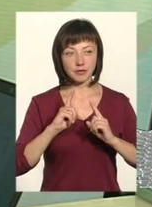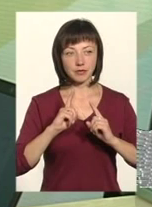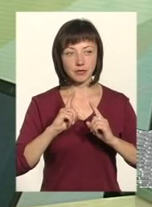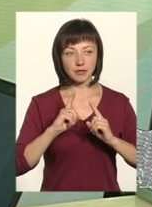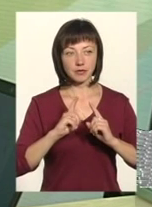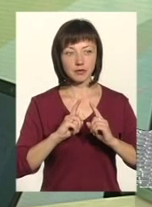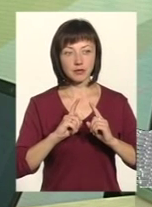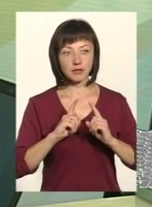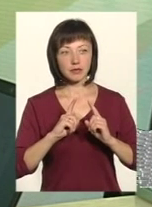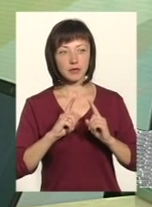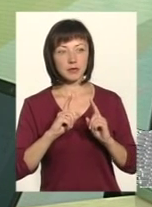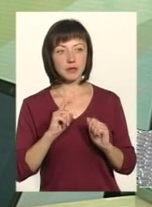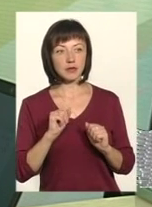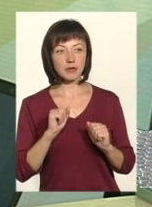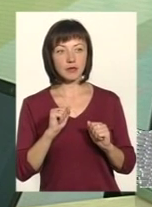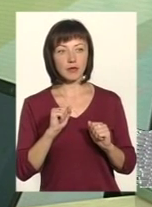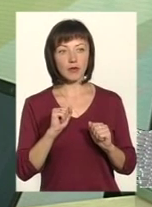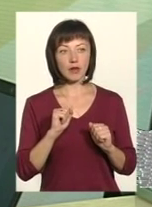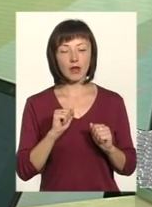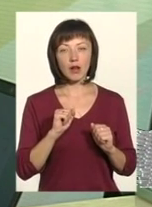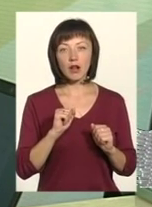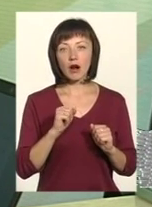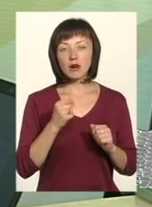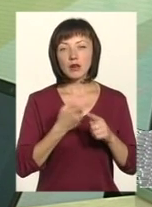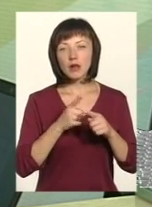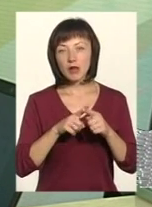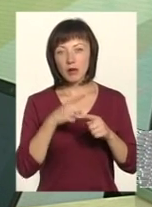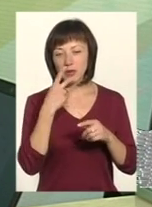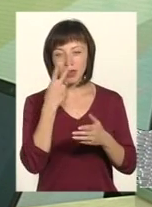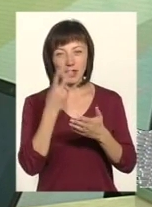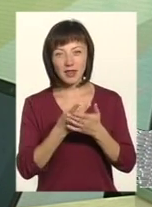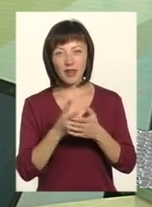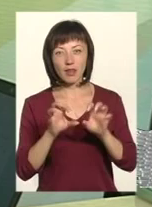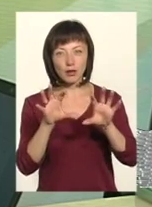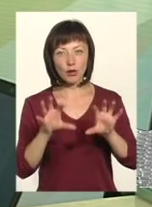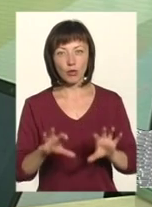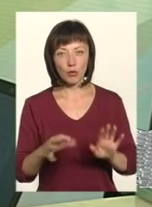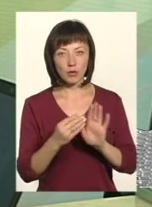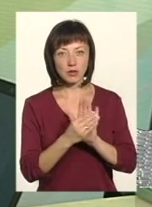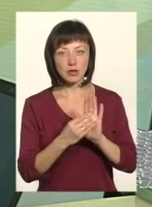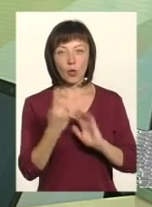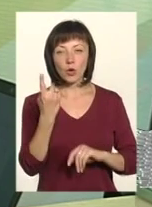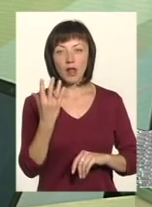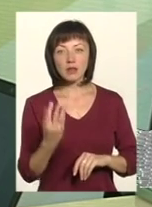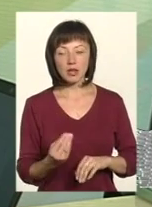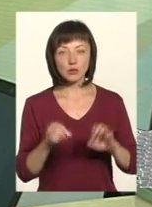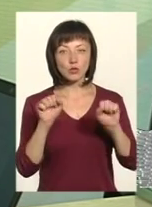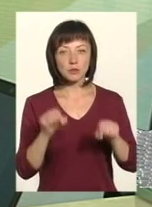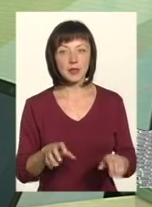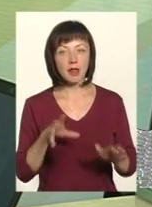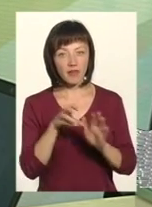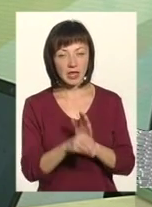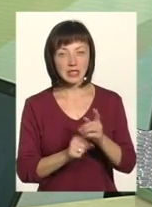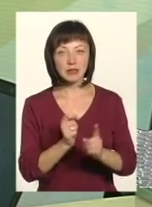елементи в чинному законодавстві, що стосуються виборчої кампанії, за один день зуміла внести